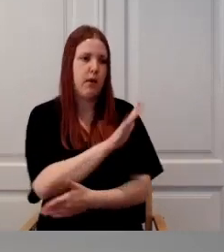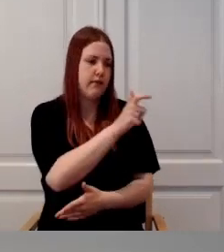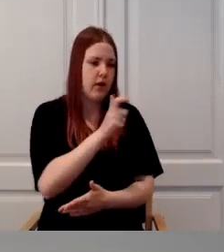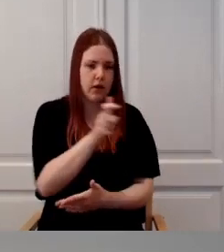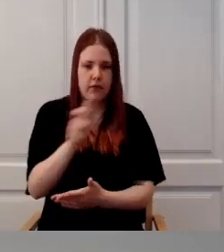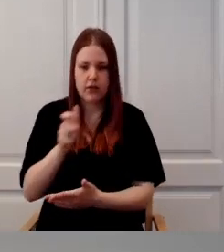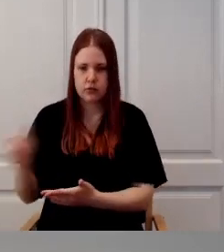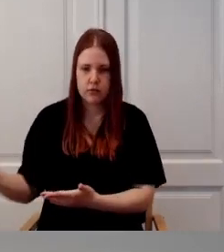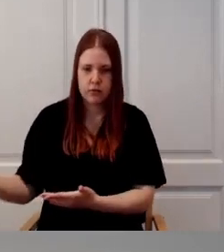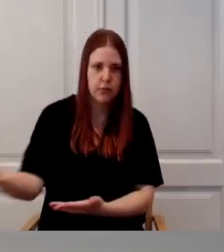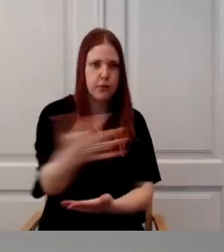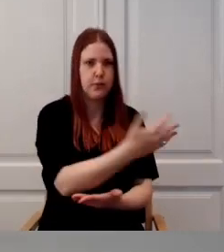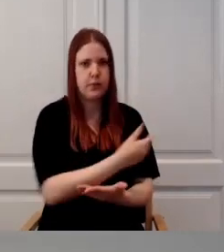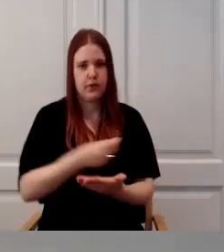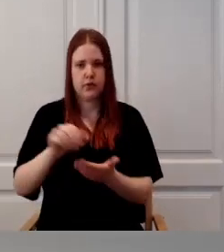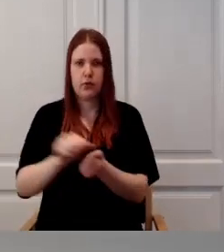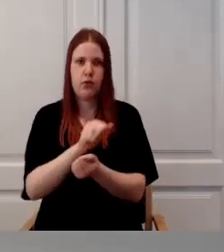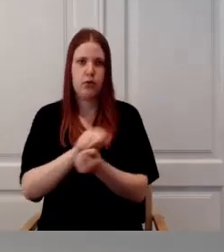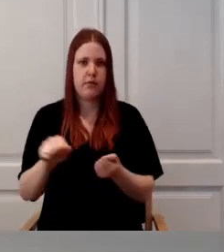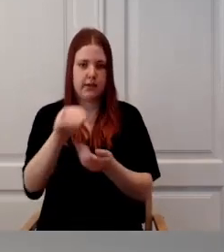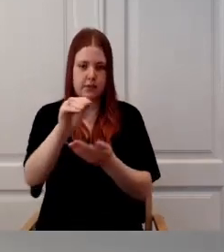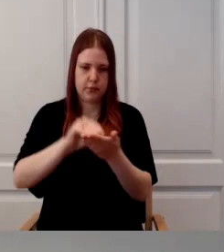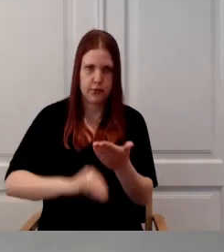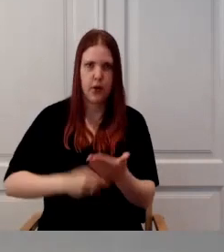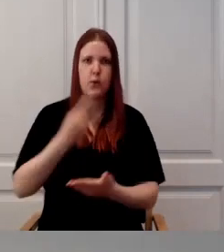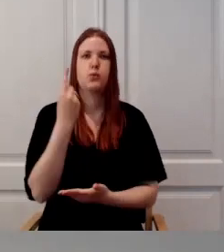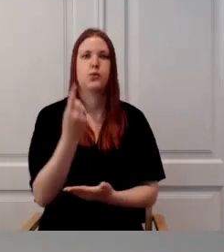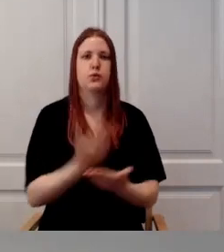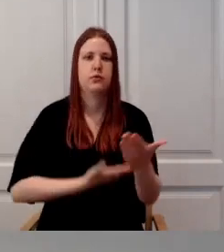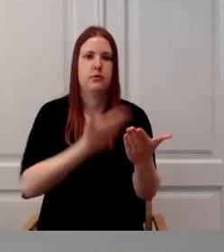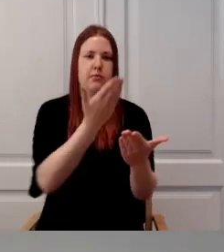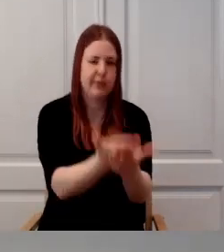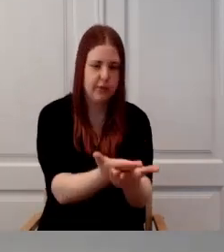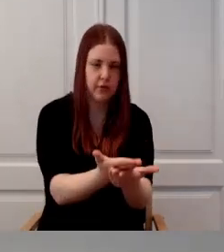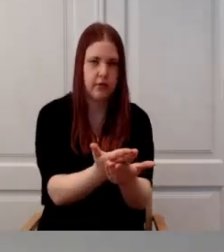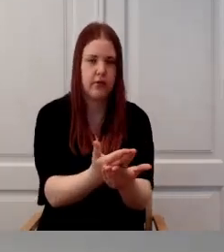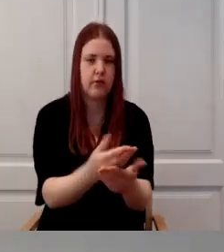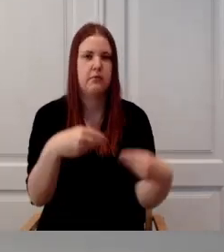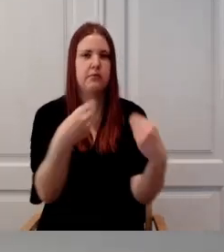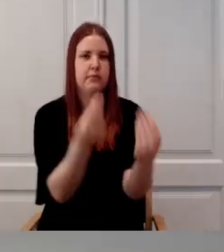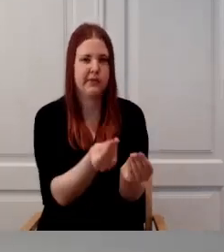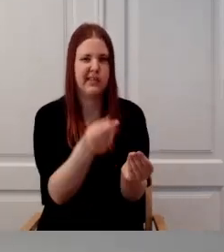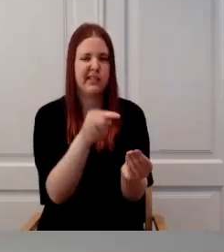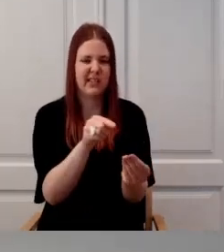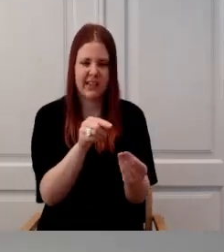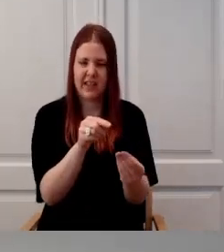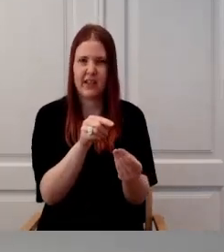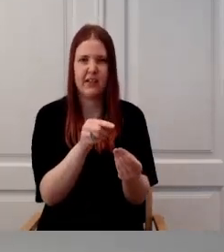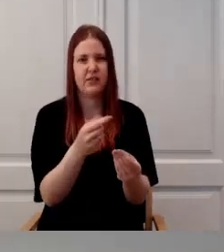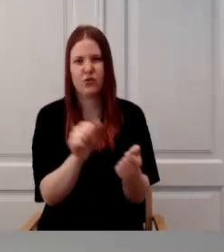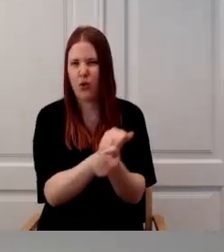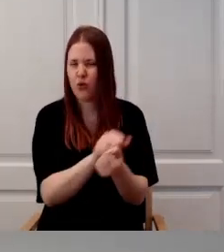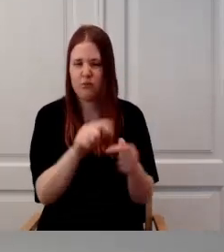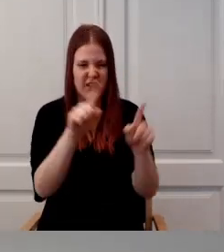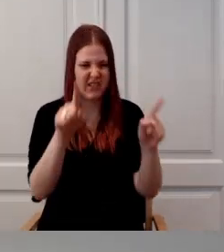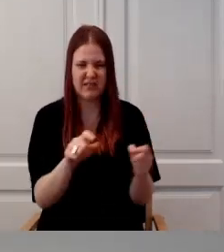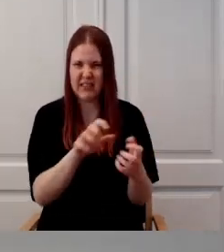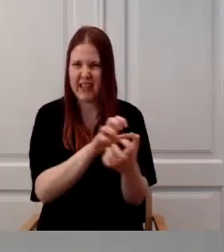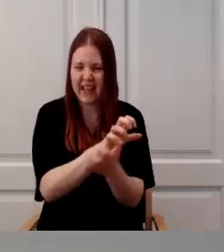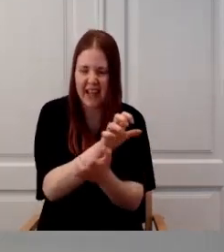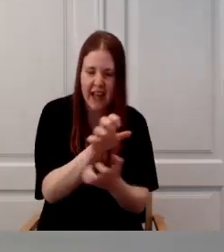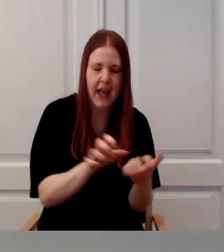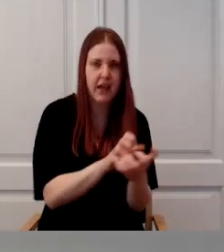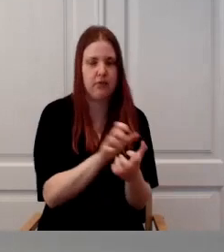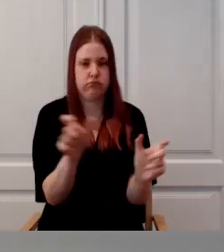kirja. Ja see tegelikult on väga, väga keeruline oma ülesõitus, järgis raskesti aru saadab.